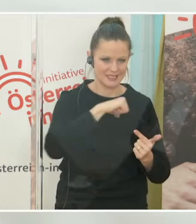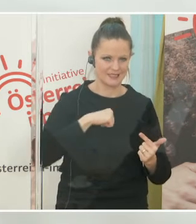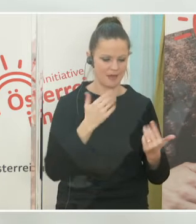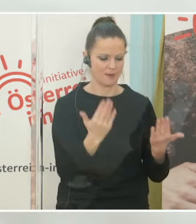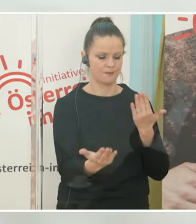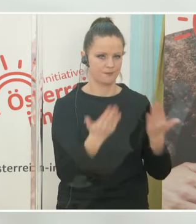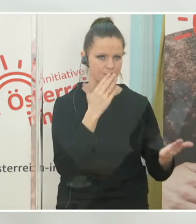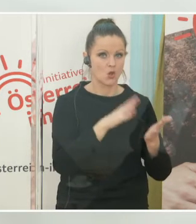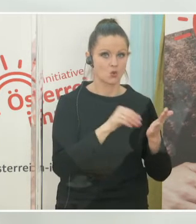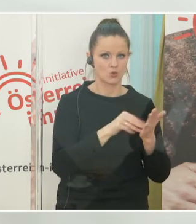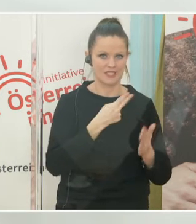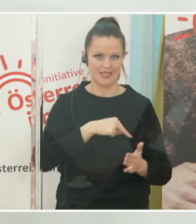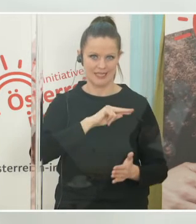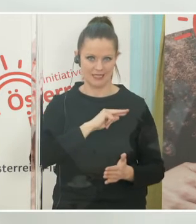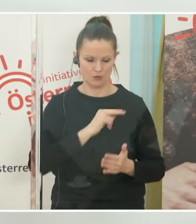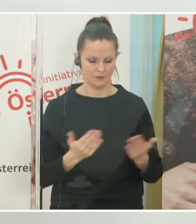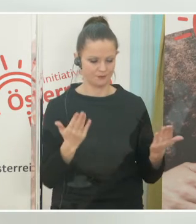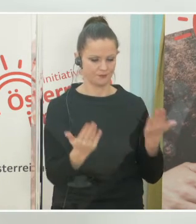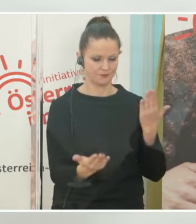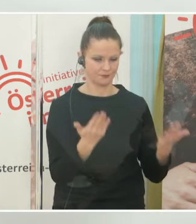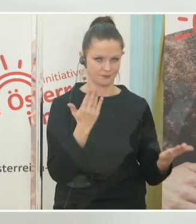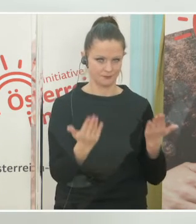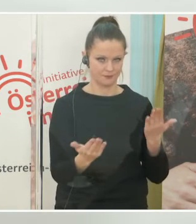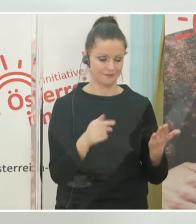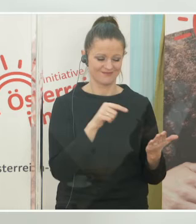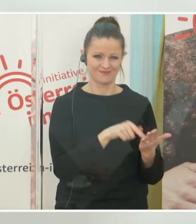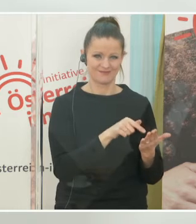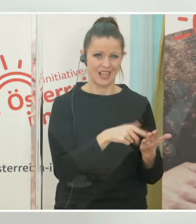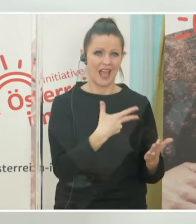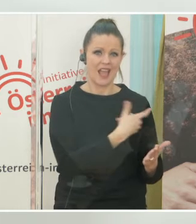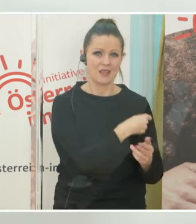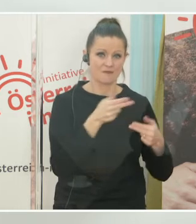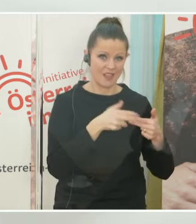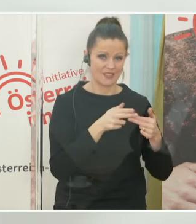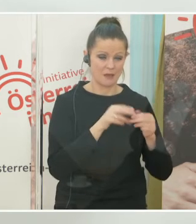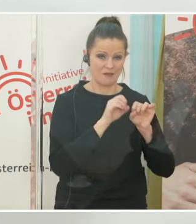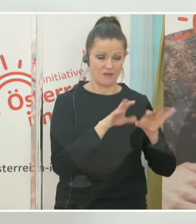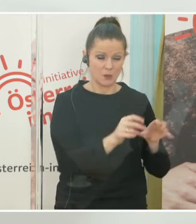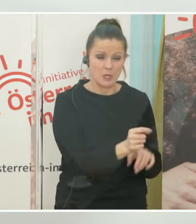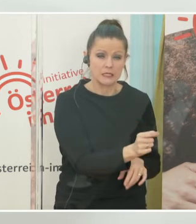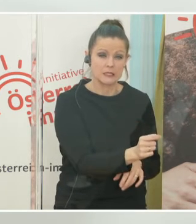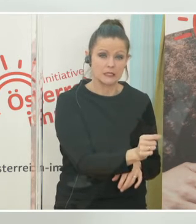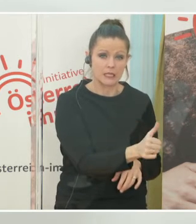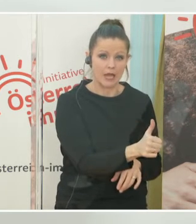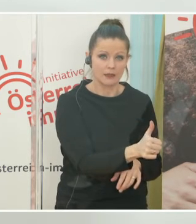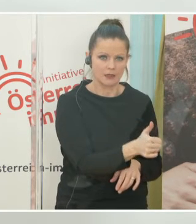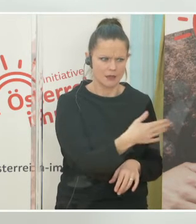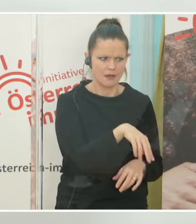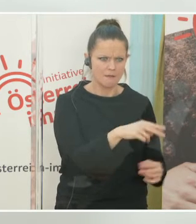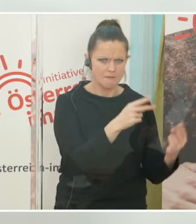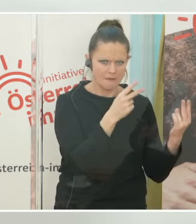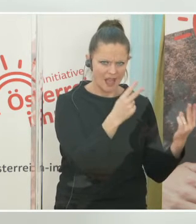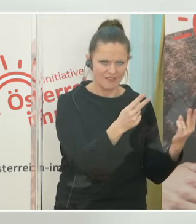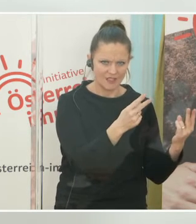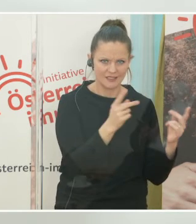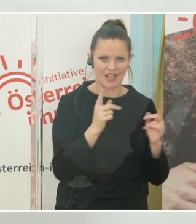fiktive Risiko einer vielleicht extrem seltenen Impf-Nebenwirkung wirklich höher zu bewerten, als die leider sehr